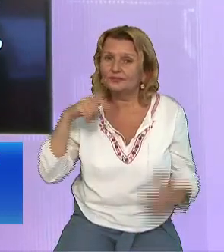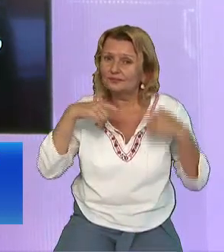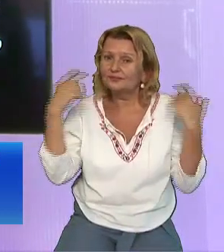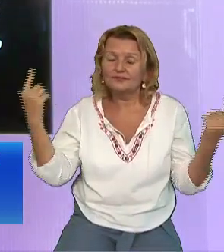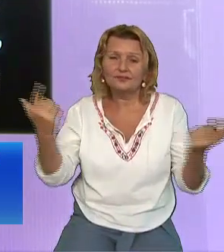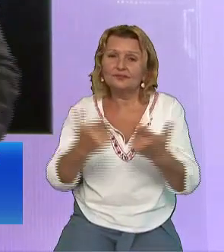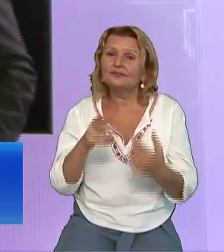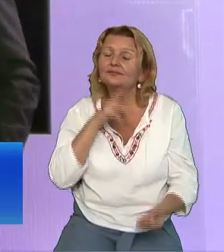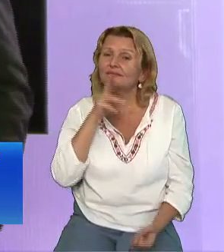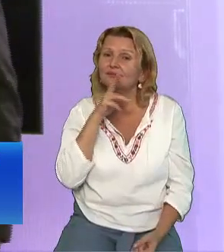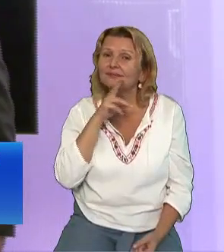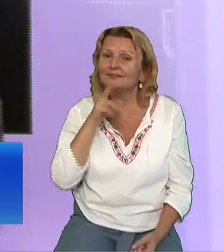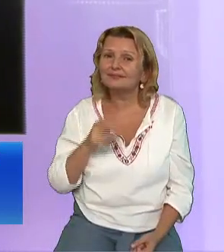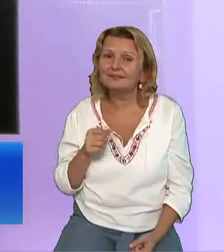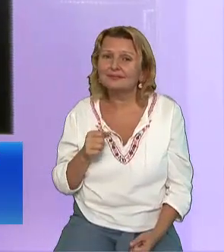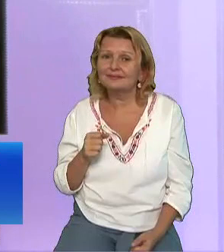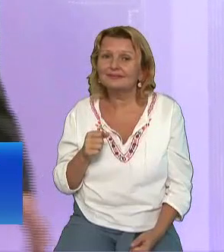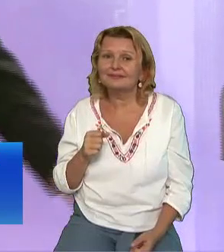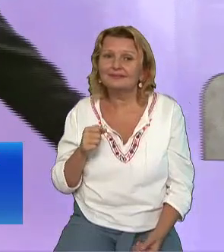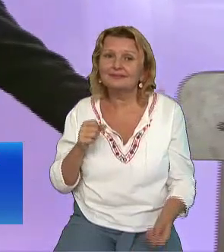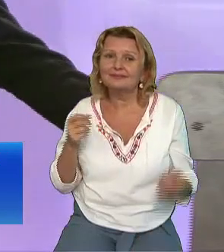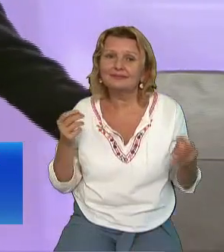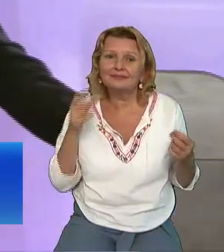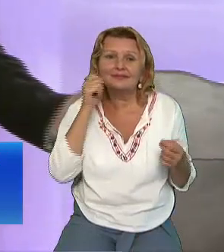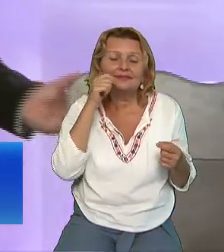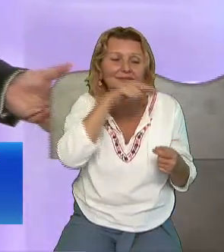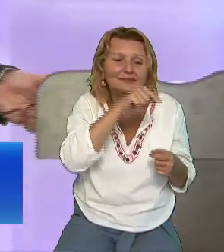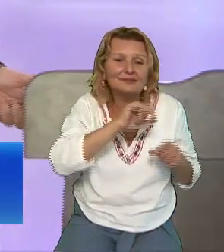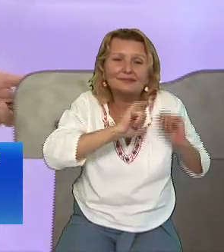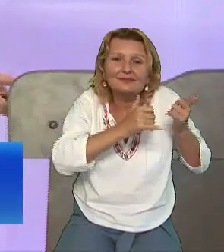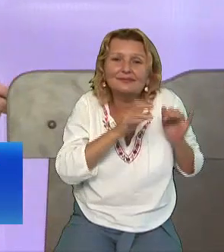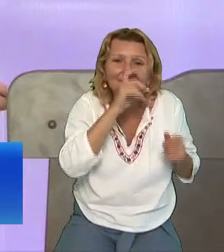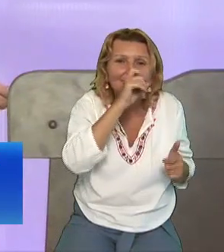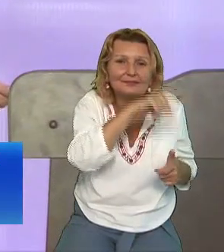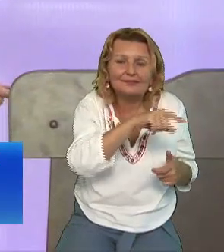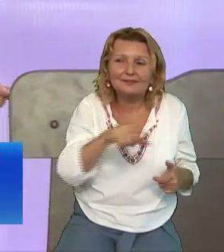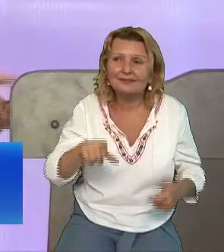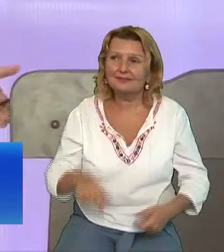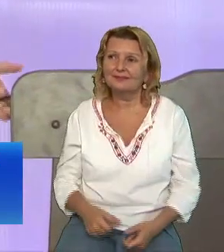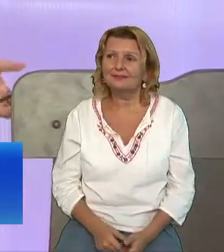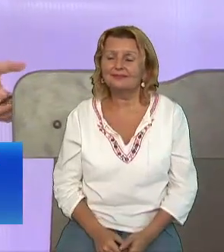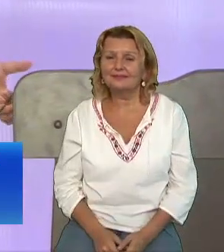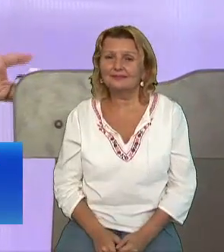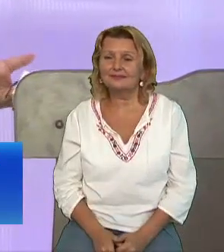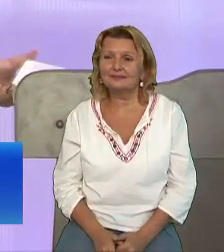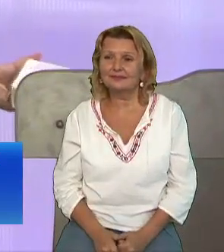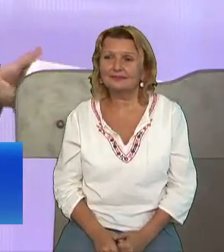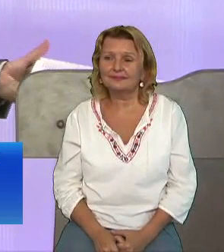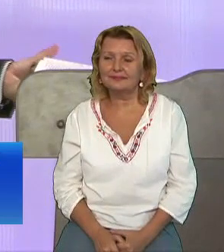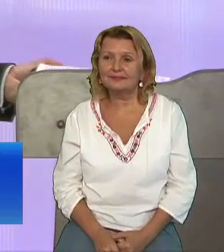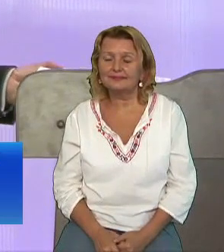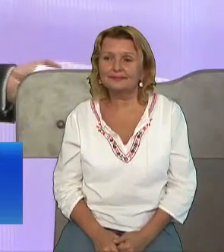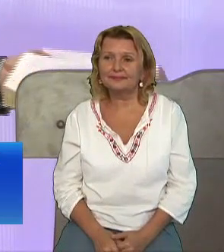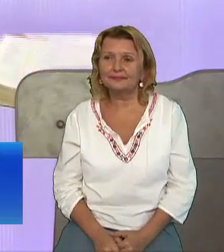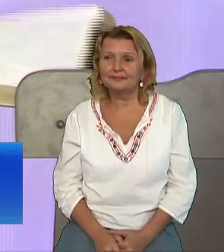Ce le zis Iisus? Ce Dumnezeu avem? Vă puteți imagina ce Dumnezeu avem? Și ei continuă să-i povestească